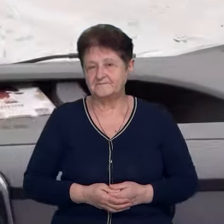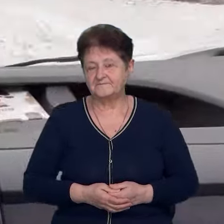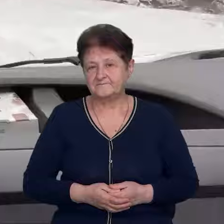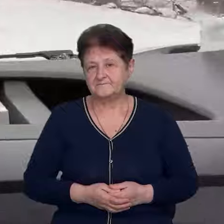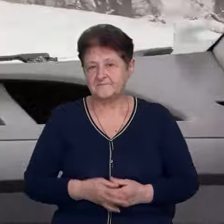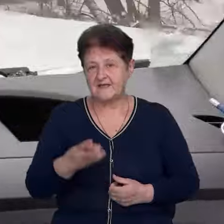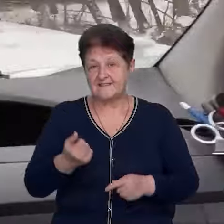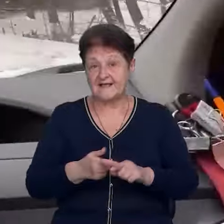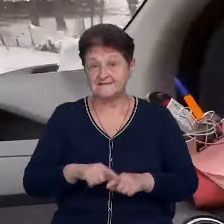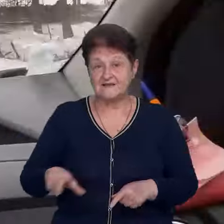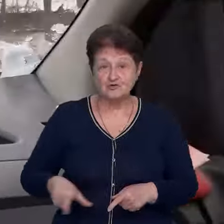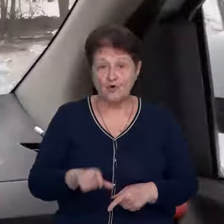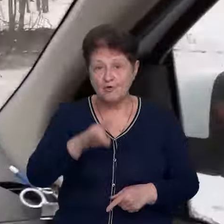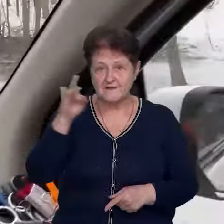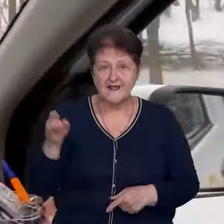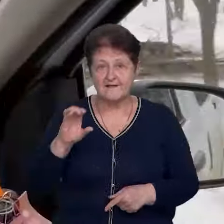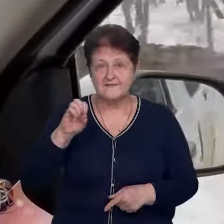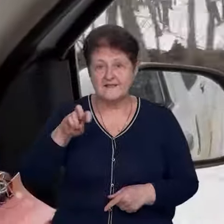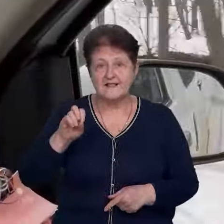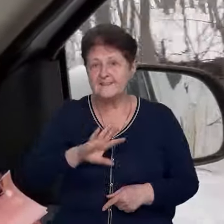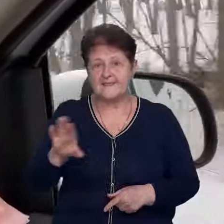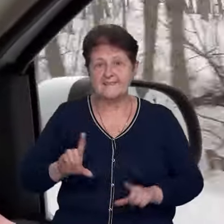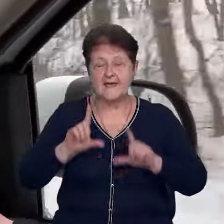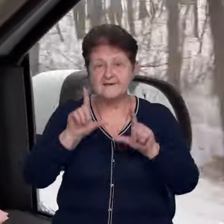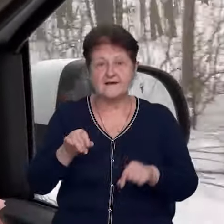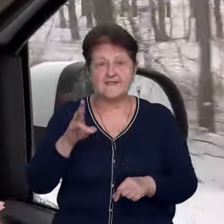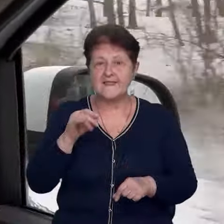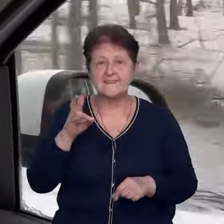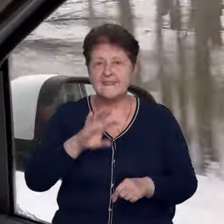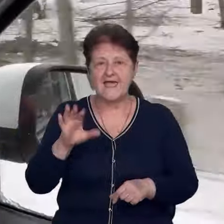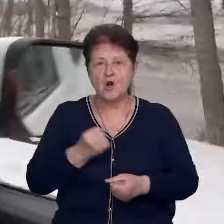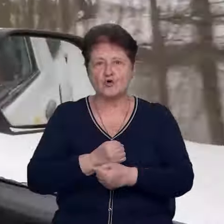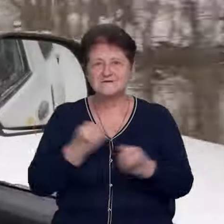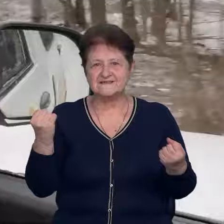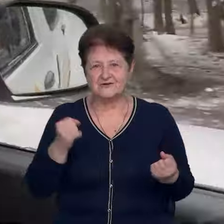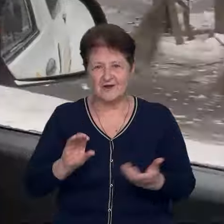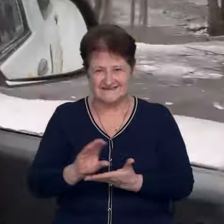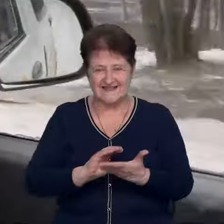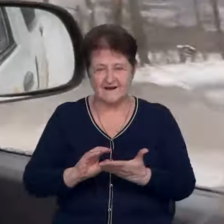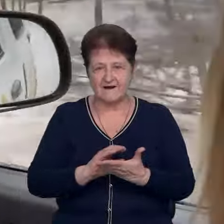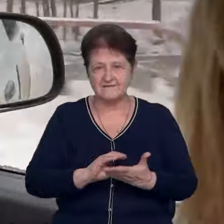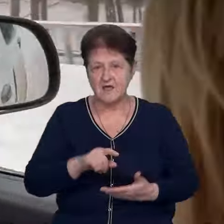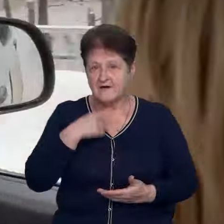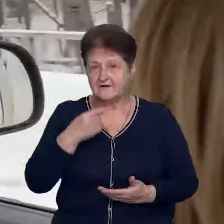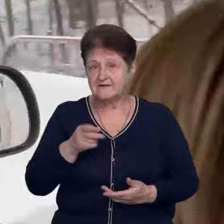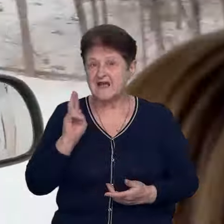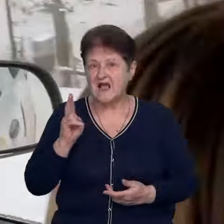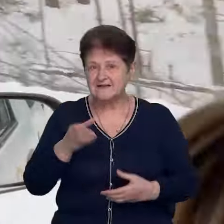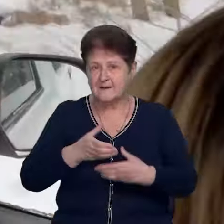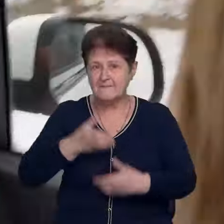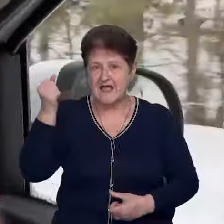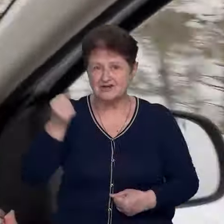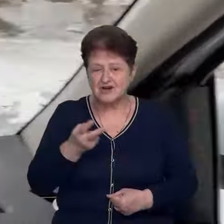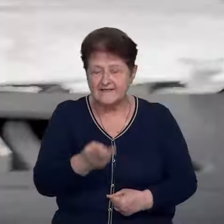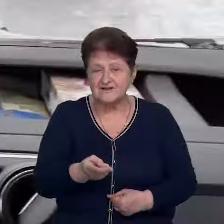На цій дорозі одного разу вони ледь не наїхали на нерозірваний снаряд. Леся каже, що якась пляшка лежить. Я